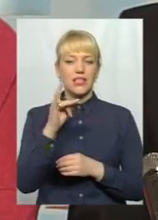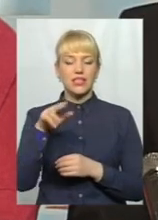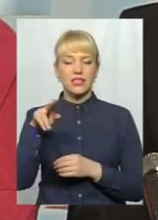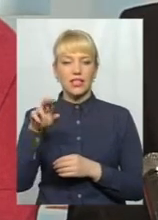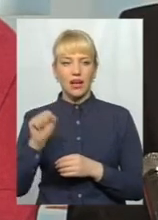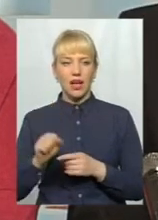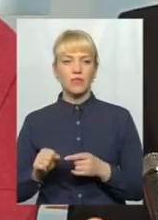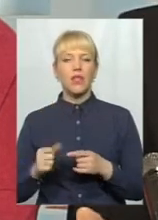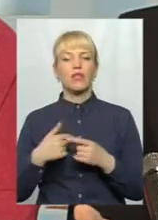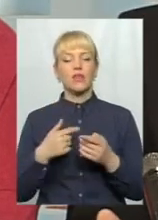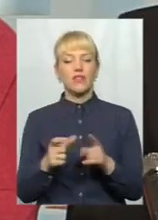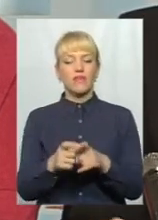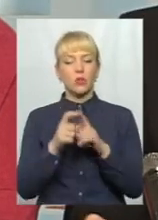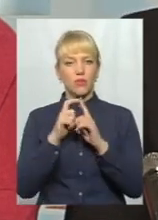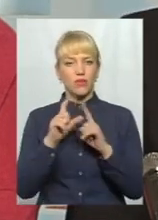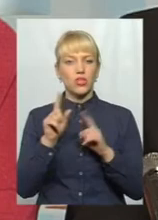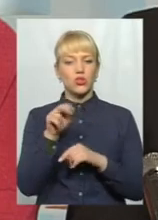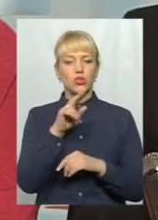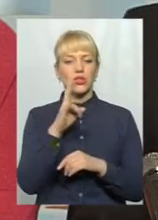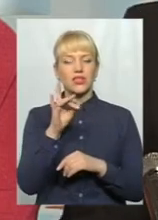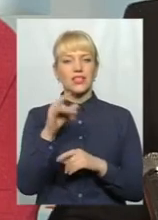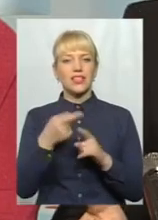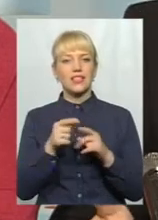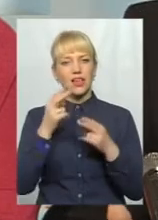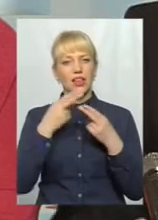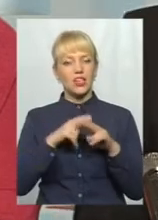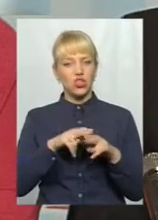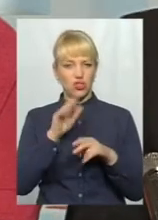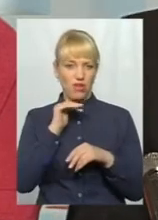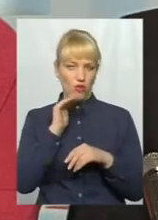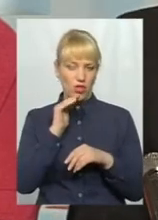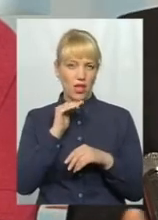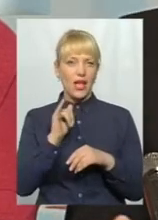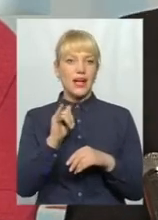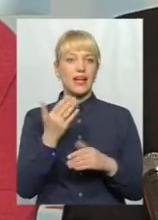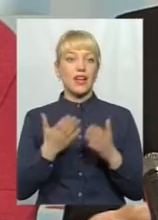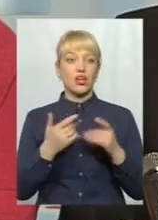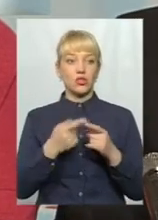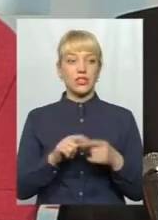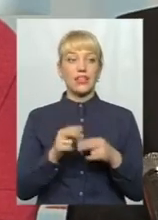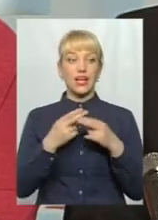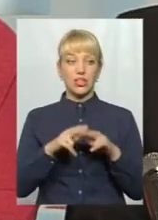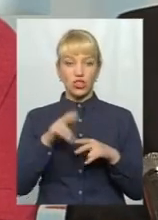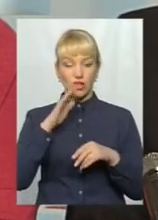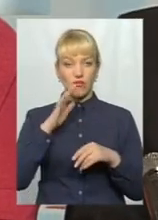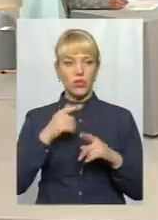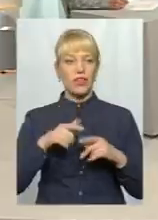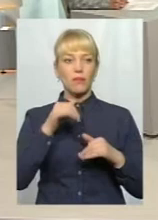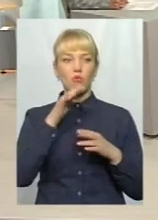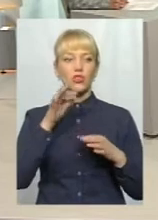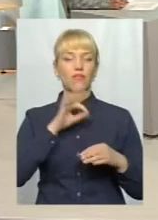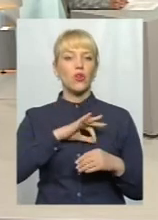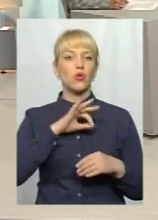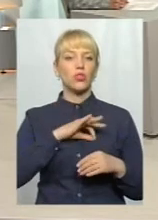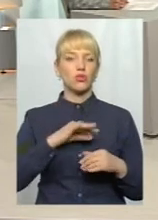технічною водою, вода Дністр є технічна, а відповідно, значить, якщо вона технічна, то вона не може використовуватися для